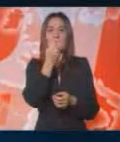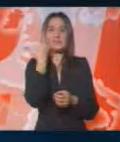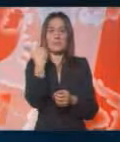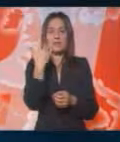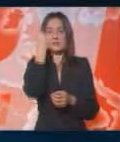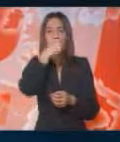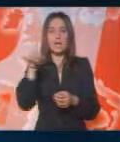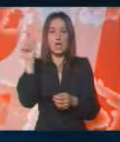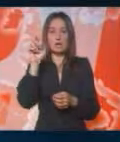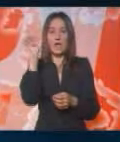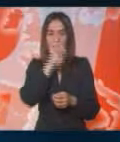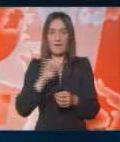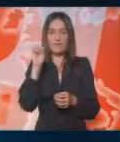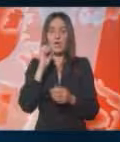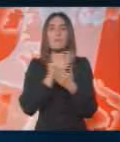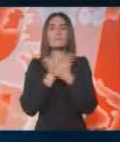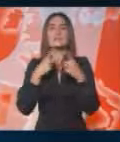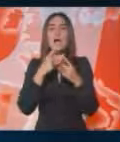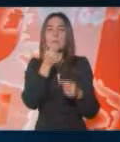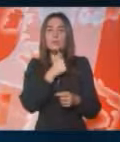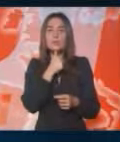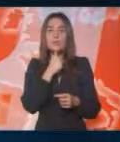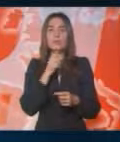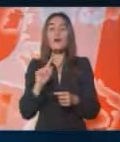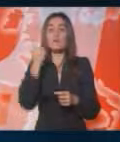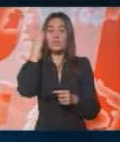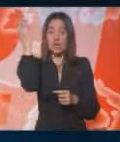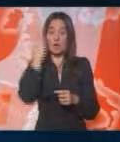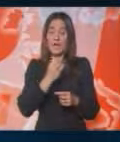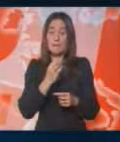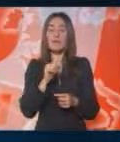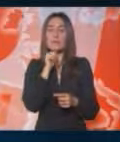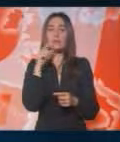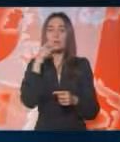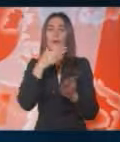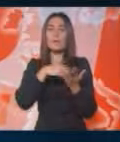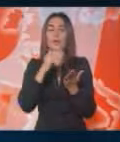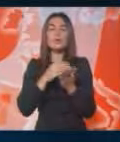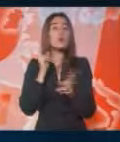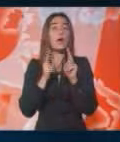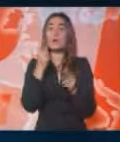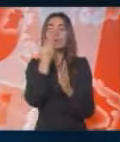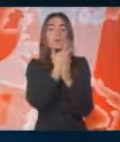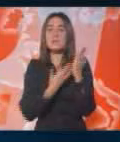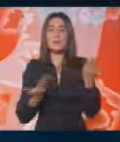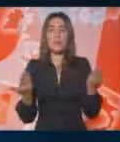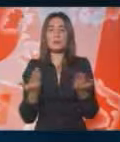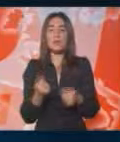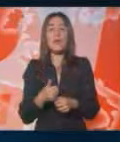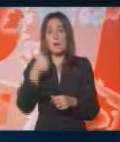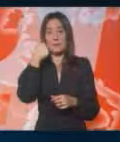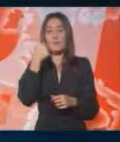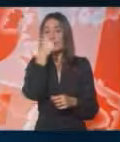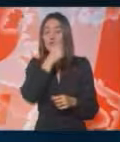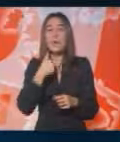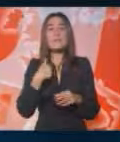miliona evra za budžet po visokoj kamati i to za potrošnju. Kako to ocenjete? Pa prvo,